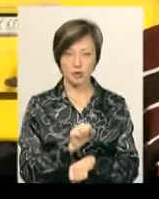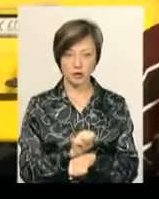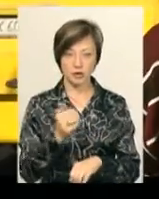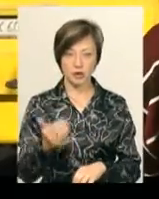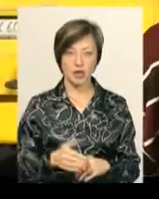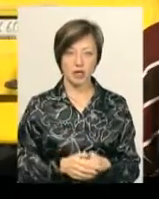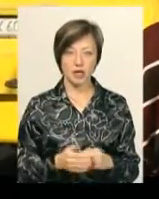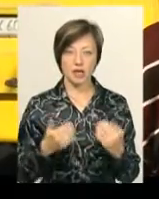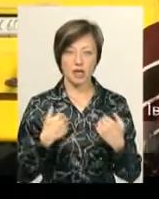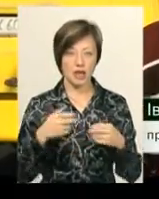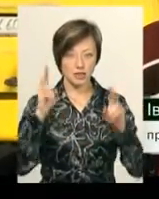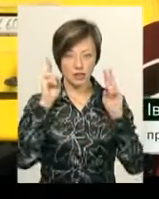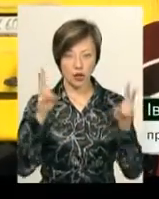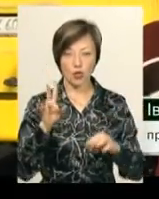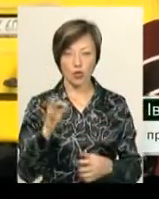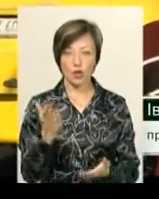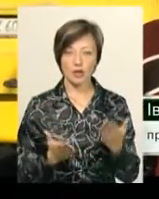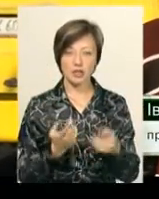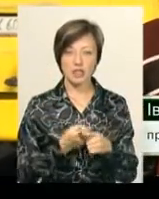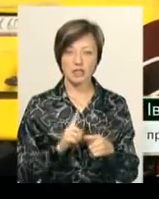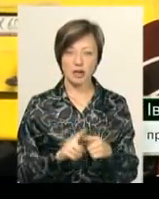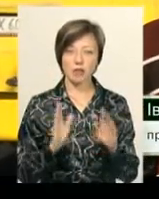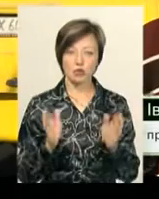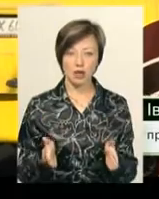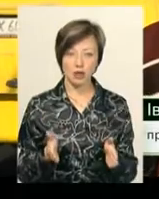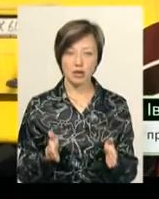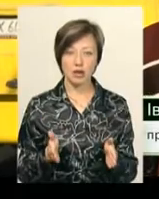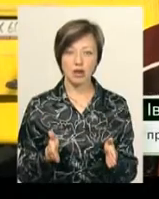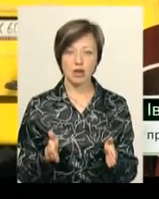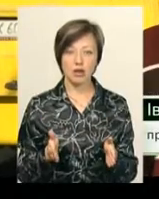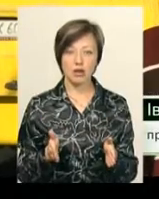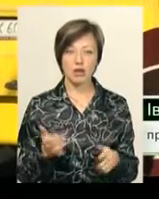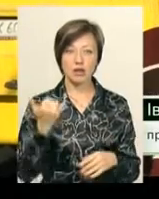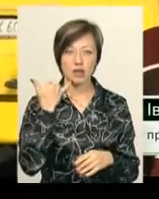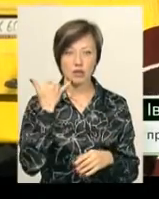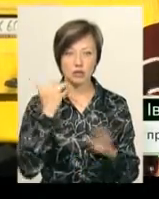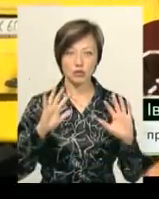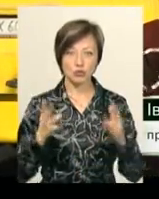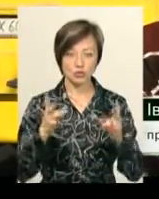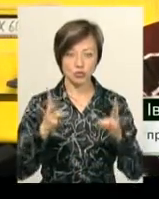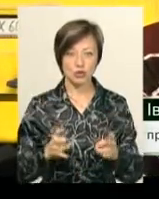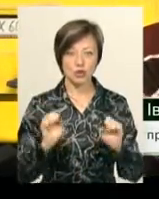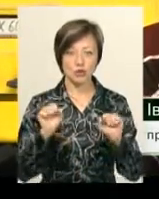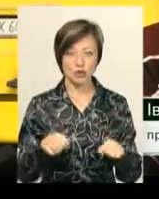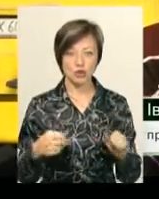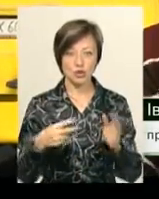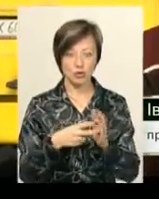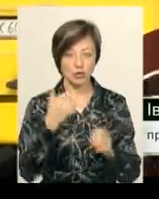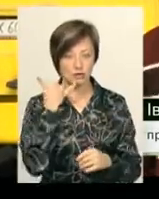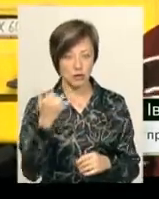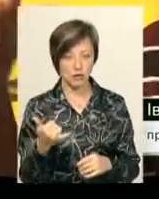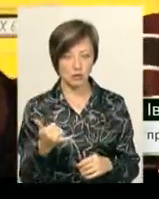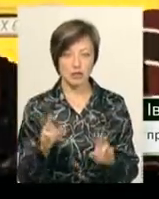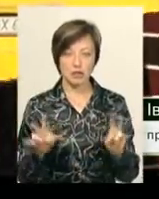Я це не знав, але якщо це воно буде, то подоживте, телефон, якщо щось случиться, можна щодо буде позвонити.